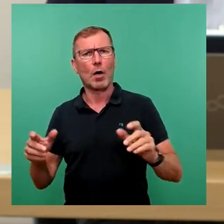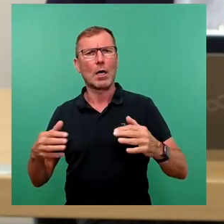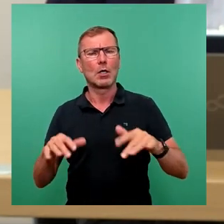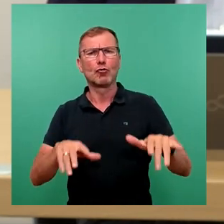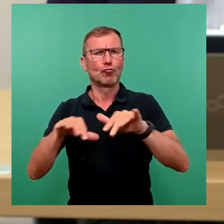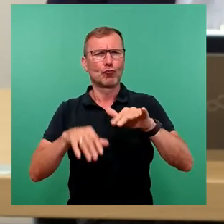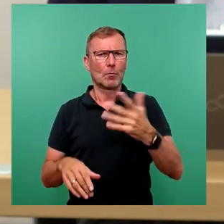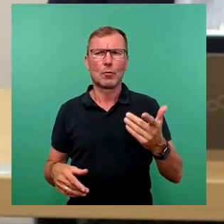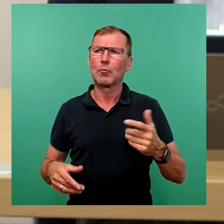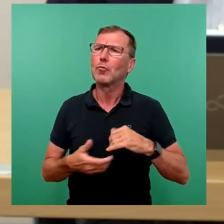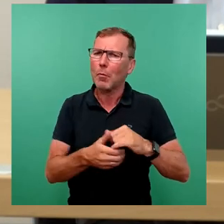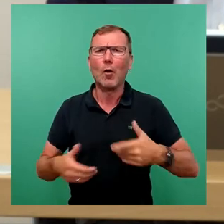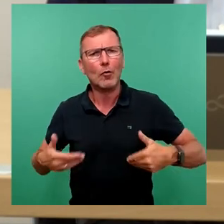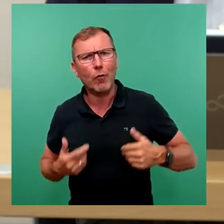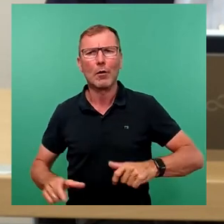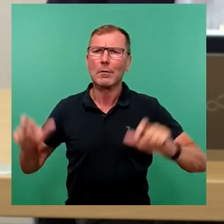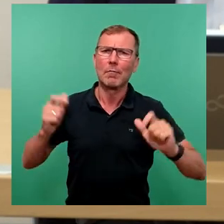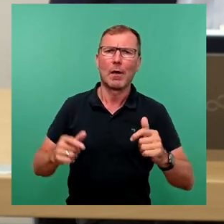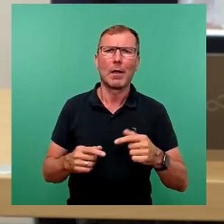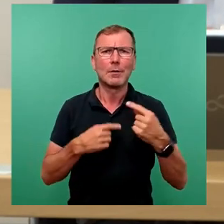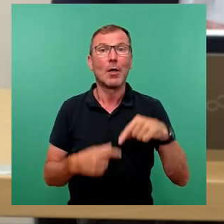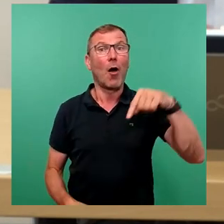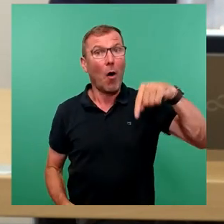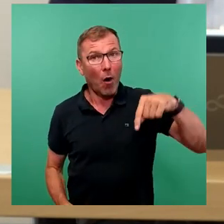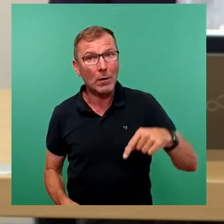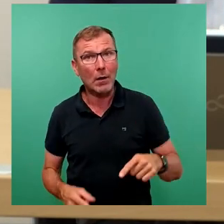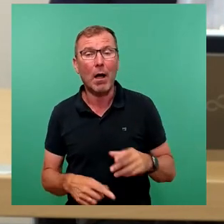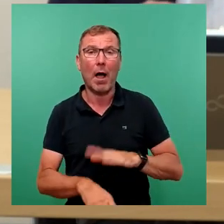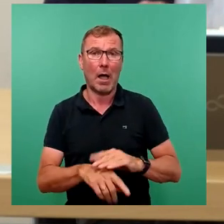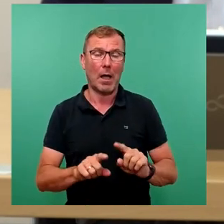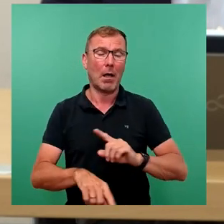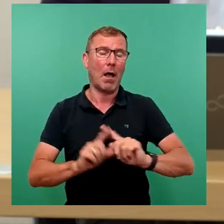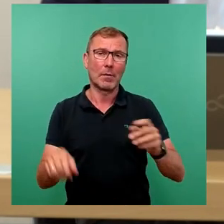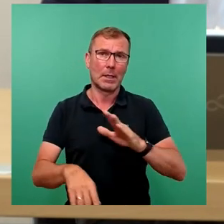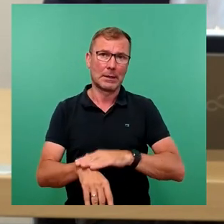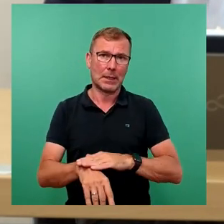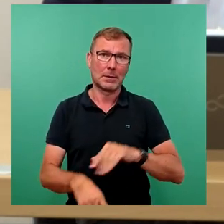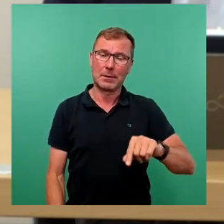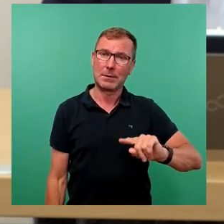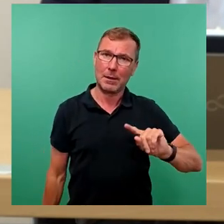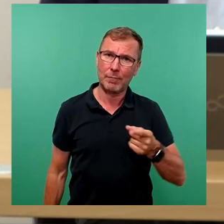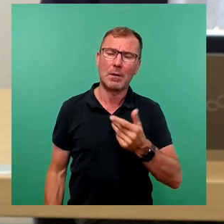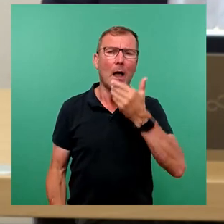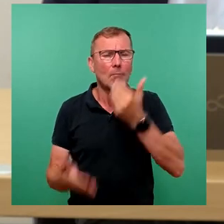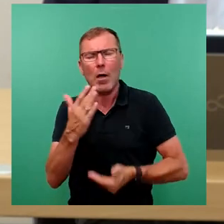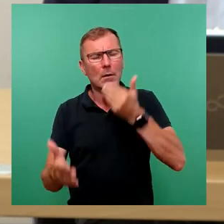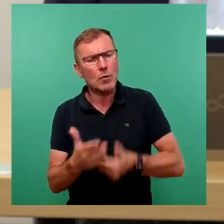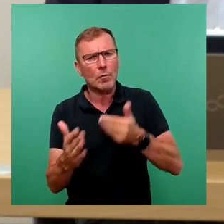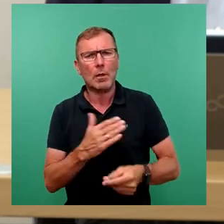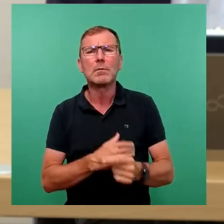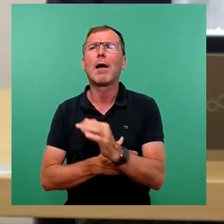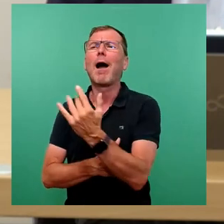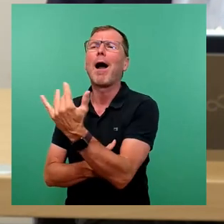gefreut, gefeiert und haben das genossen. Heute haben wir immer wieder Beschwerden. Das sind Einzelne,